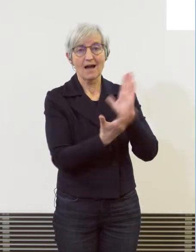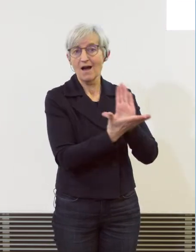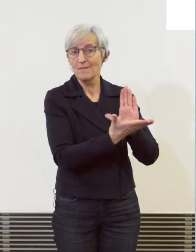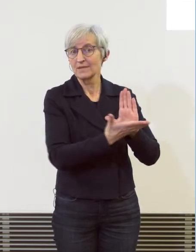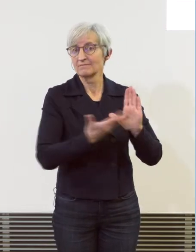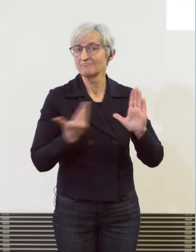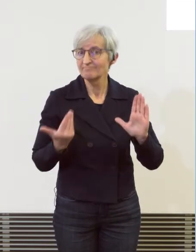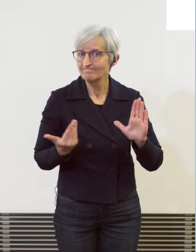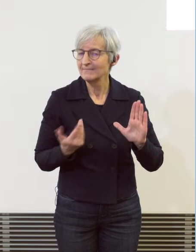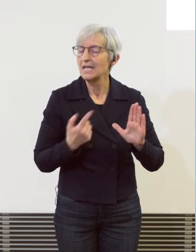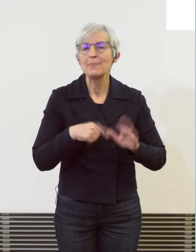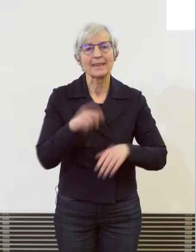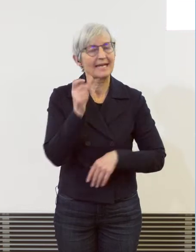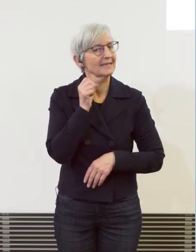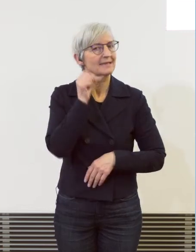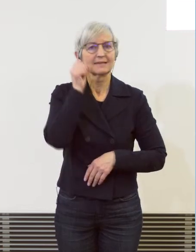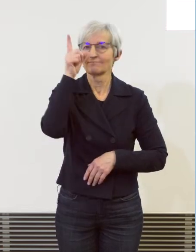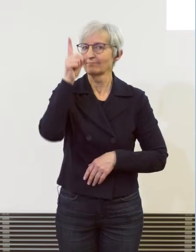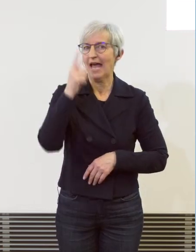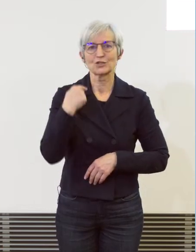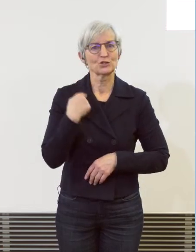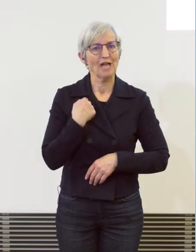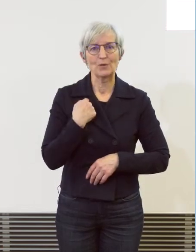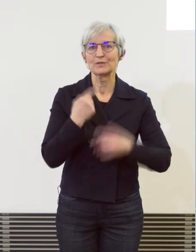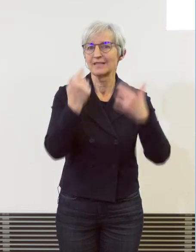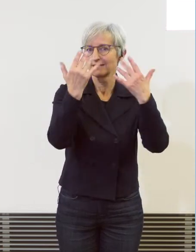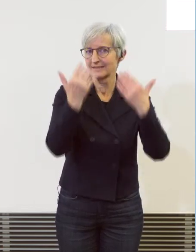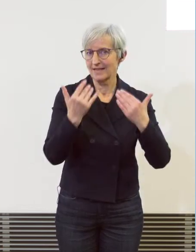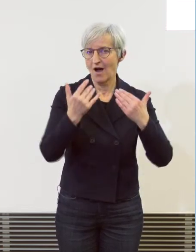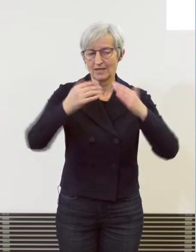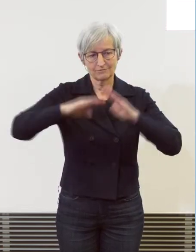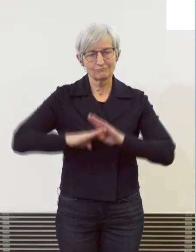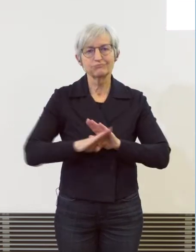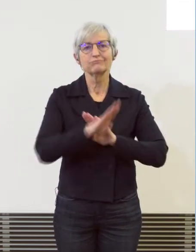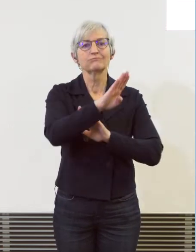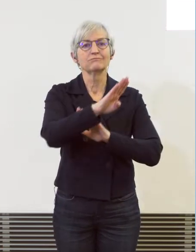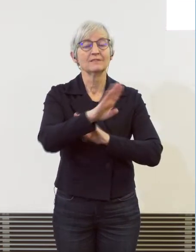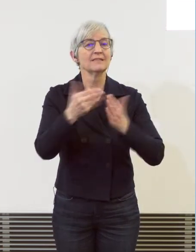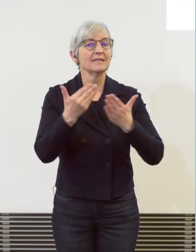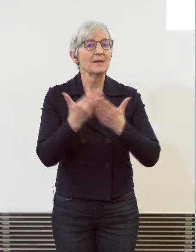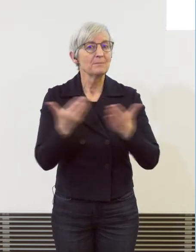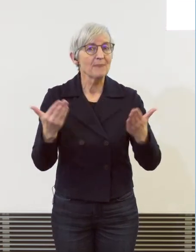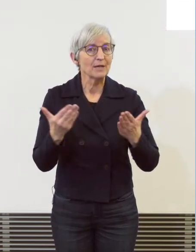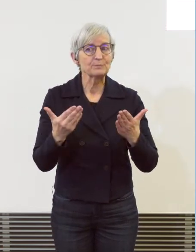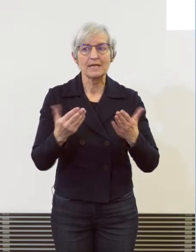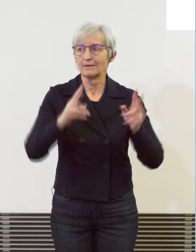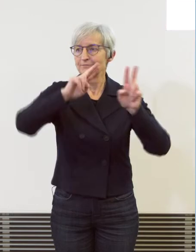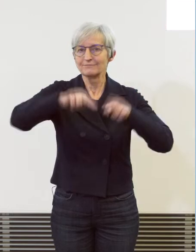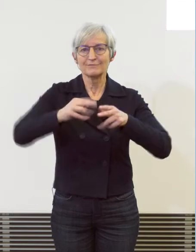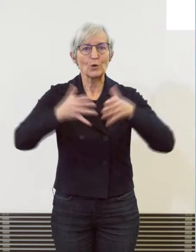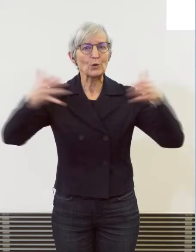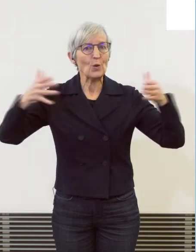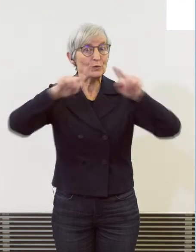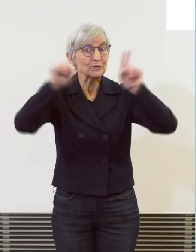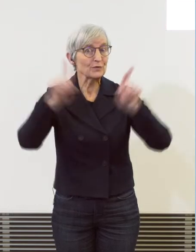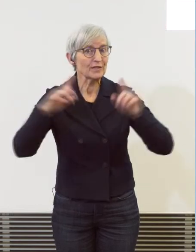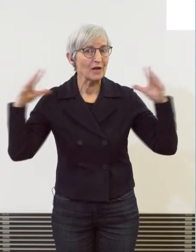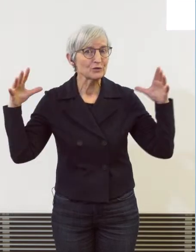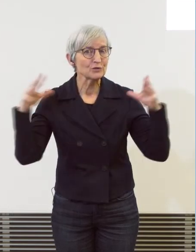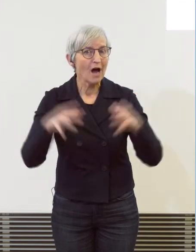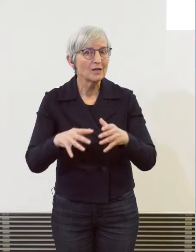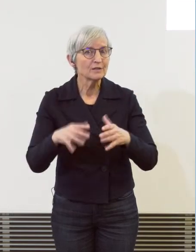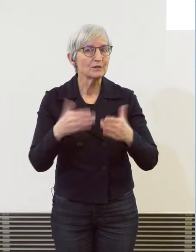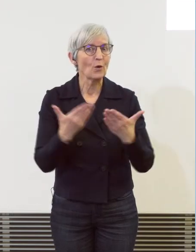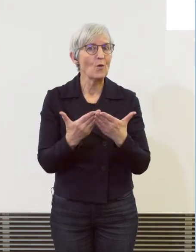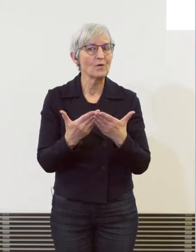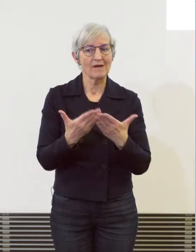Anstieg nicht wirklich. Denken wir z.B. an die Wiederaufnahme von den Grossveranstaltungen, die traditionsgemäss und so auch